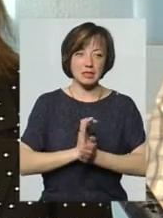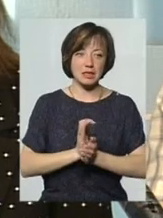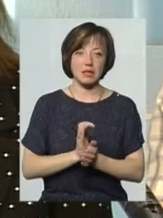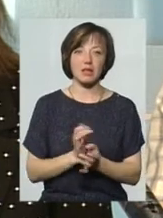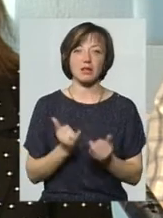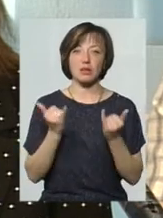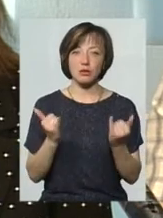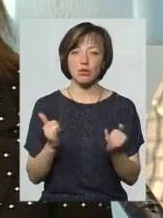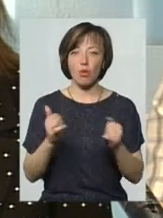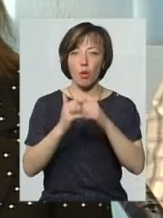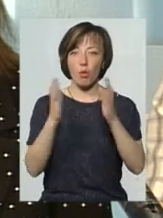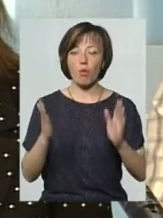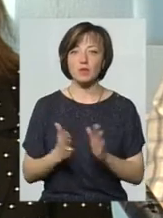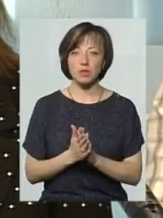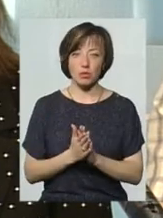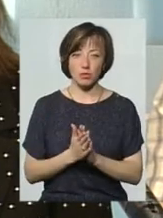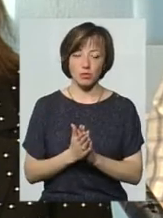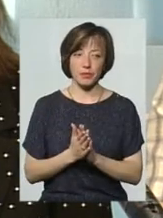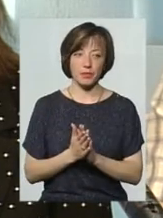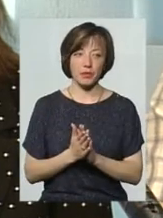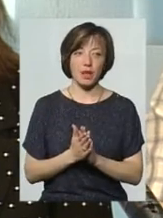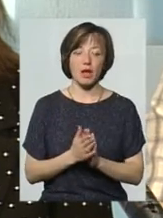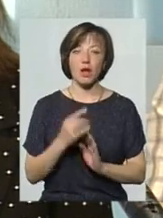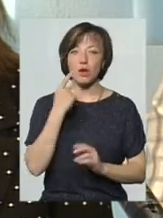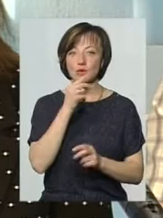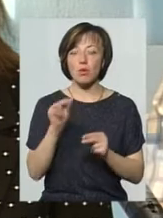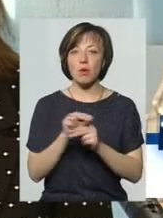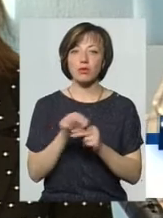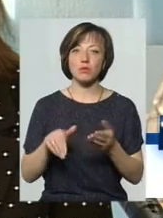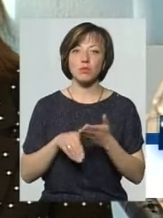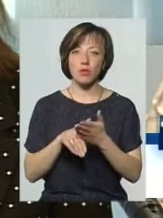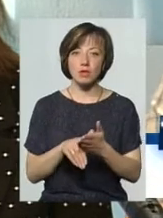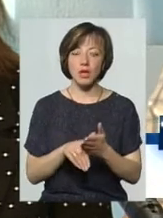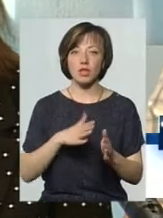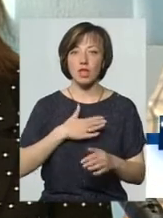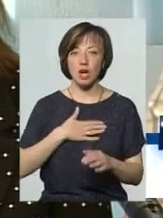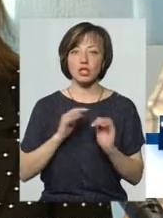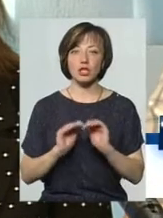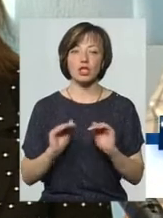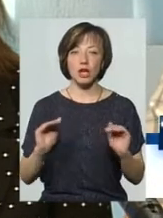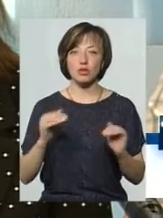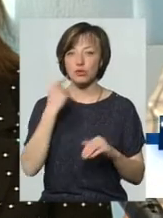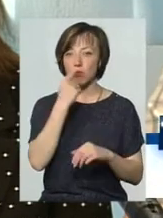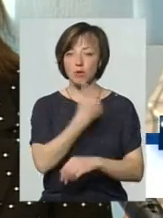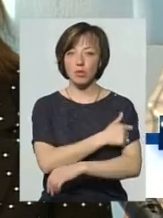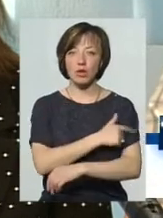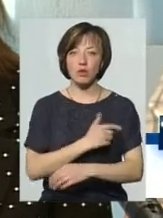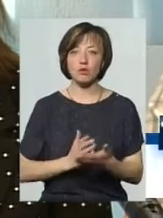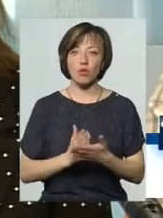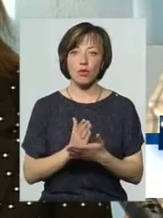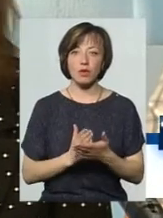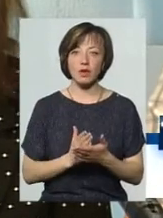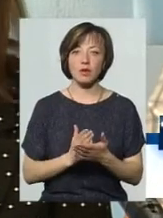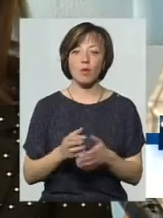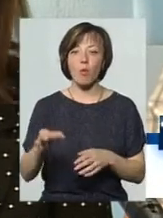того обсягу стоматологічної допомоги, який йде. Тому що наша дитяча стомат-поліклініка, вона обслуговує ще